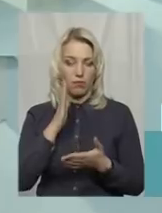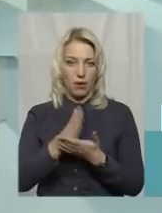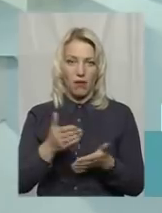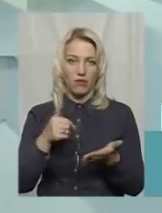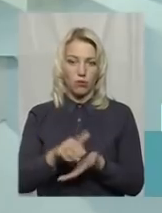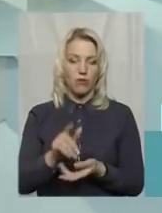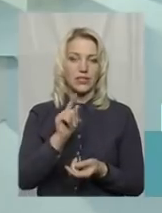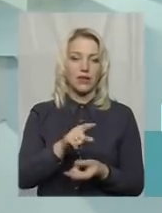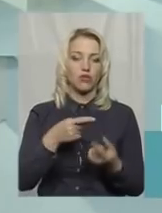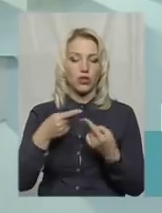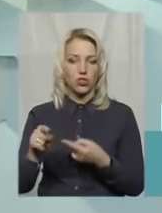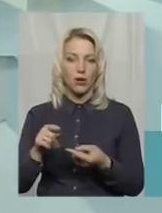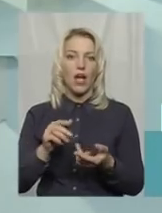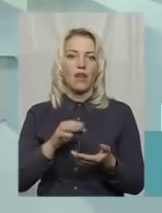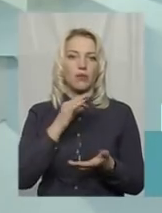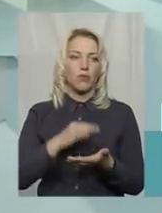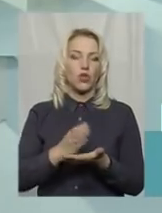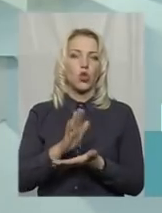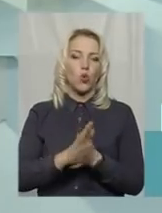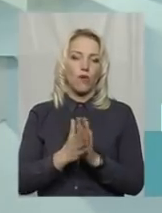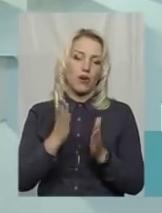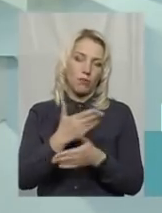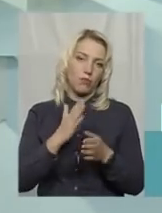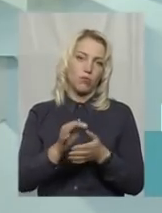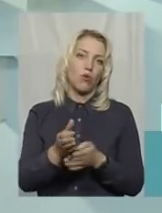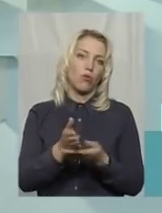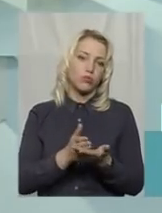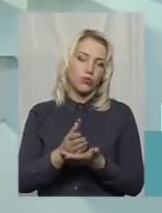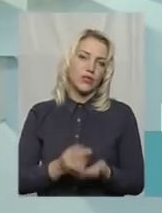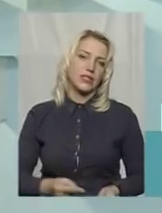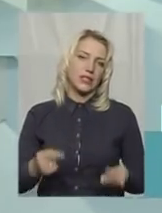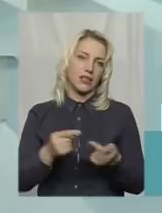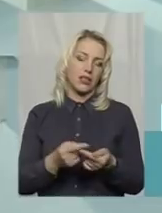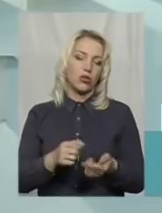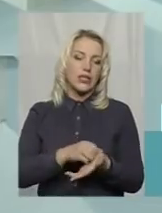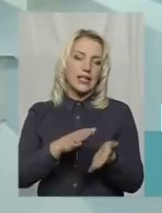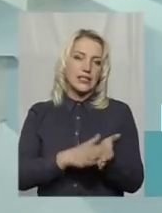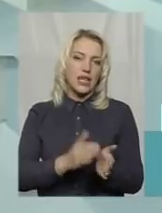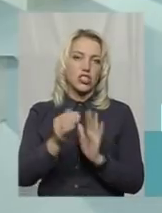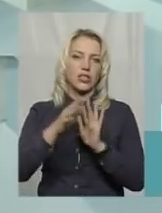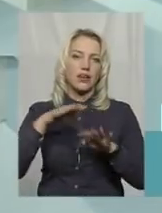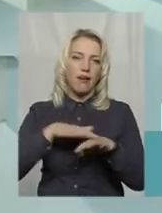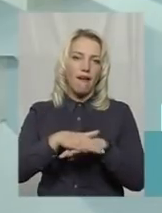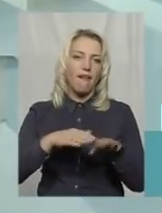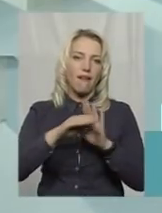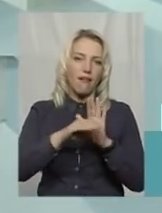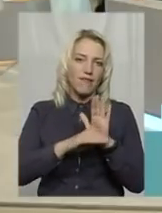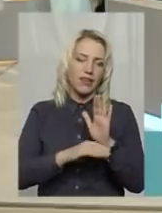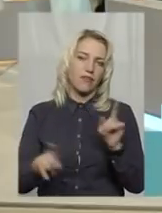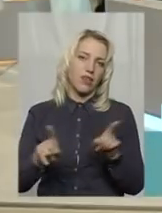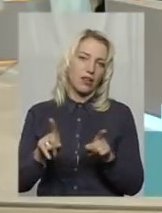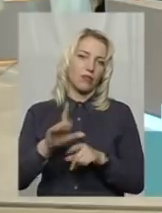споживачем договору, ми будемо обслуговувати, згідно зазначених нами графіків, які були затверджені на початку